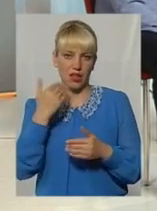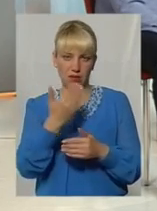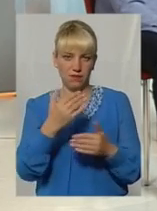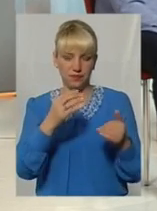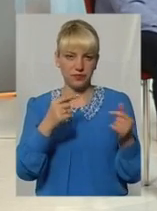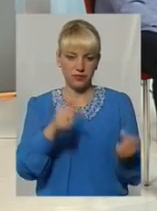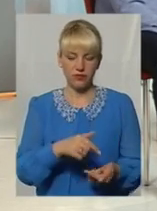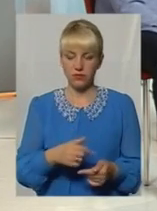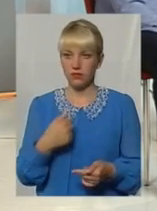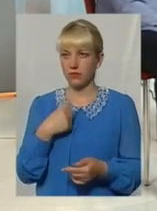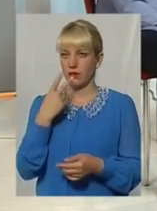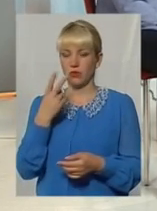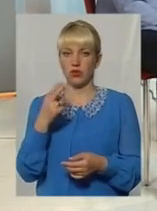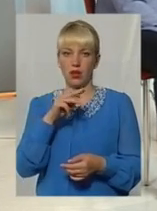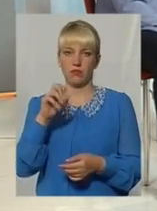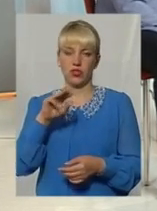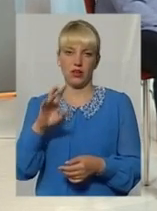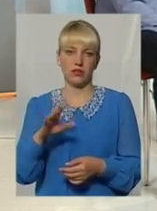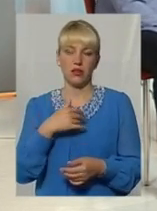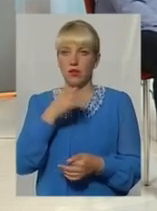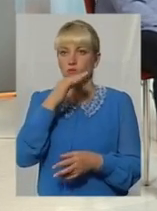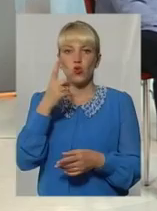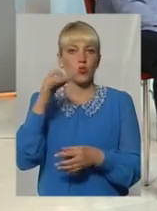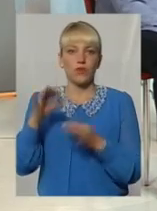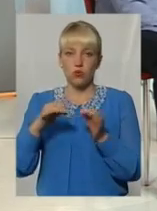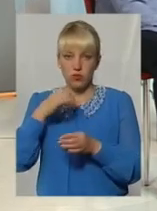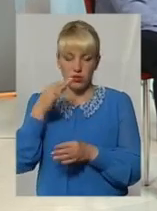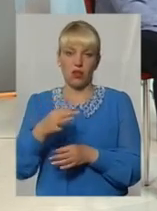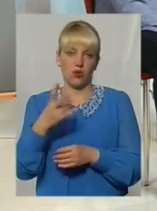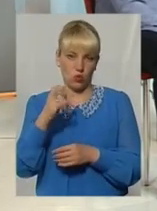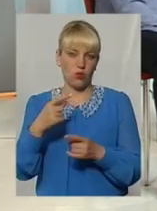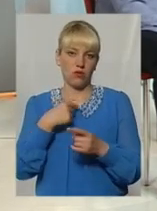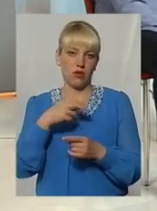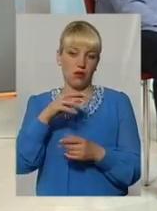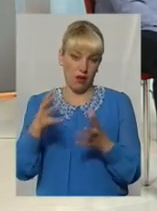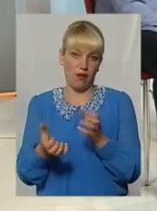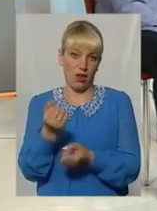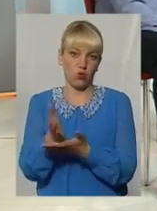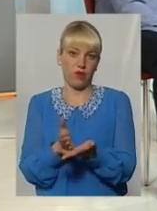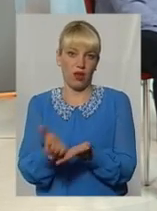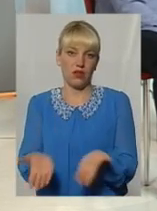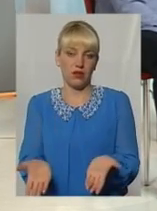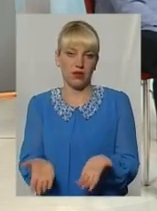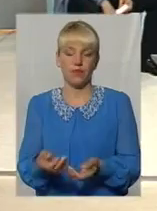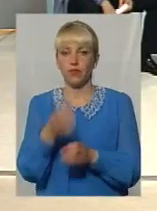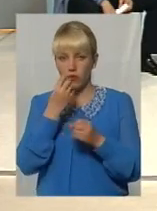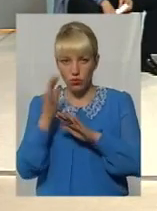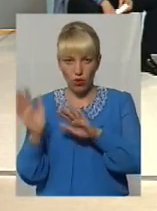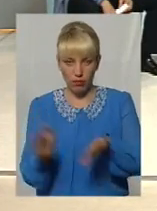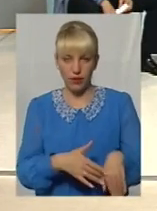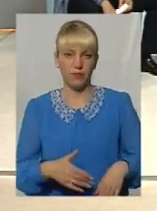Не можу сказати 100%. Ну теж рятувальники обрізали. Добре, шановні гості,